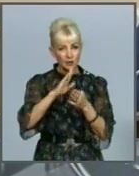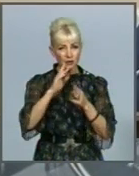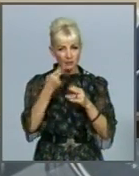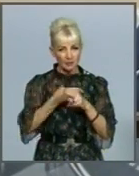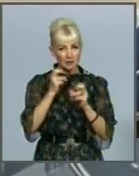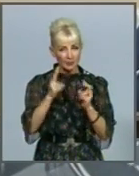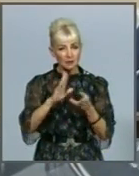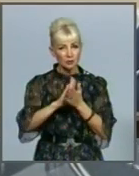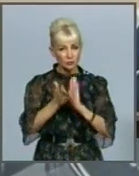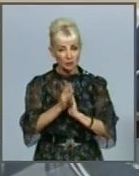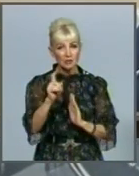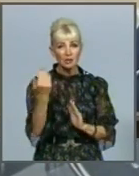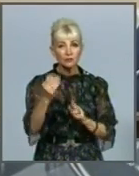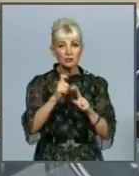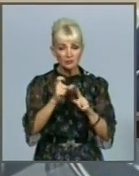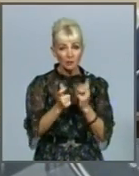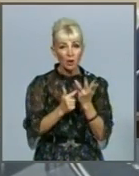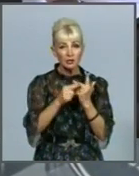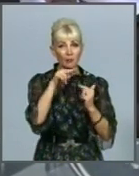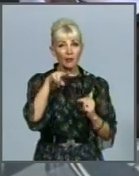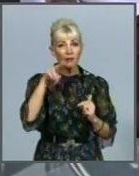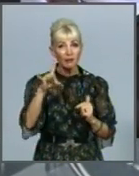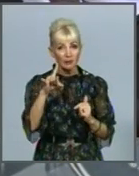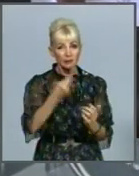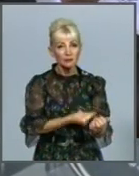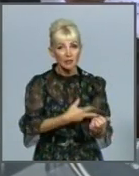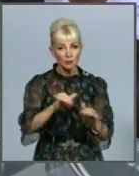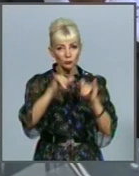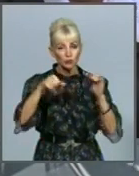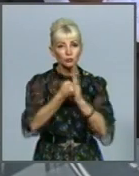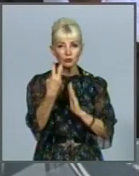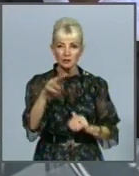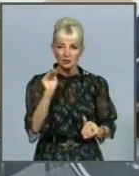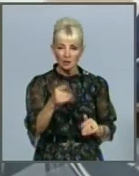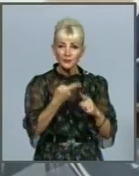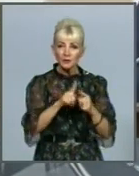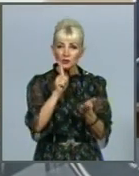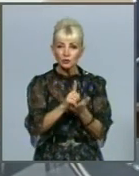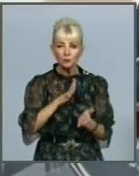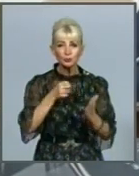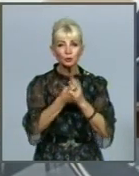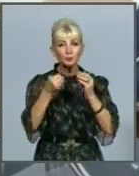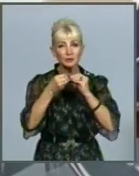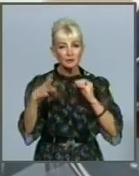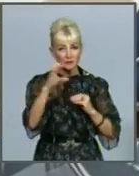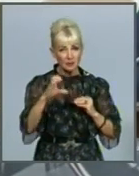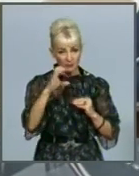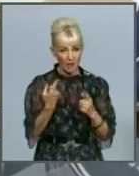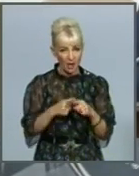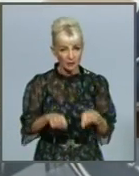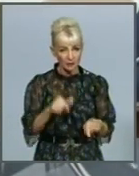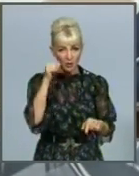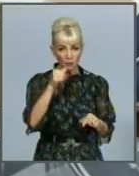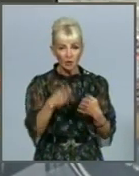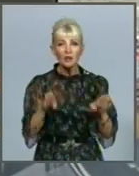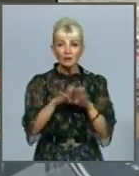За його словами, кількість ПЛР тестувань потрібно збільшити до 30 тисяч. Це повинно відбутися до 15 вересня поточного року.